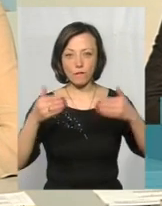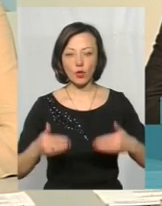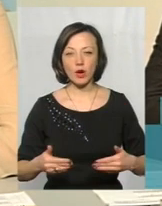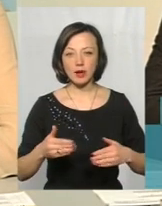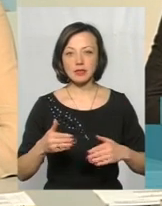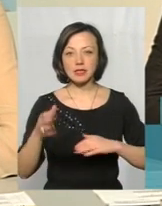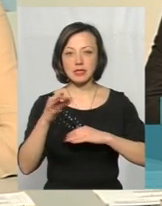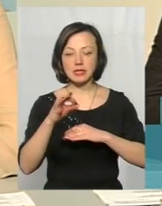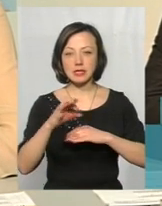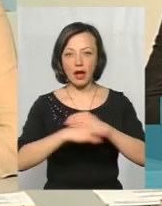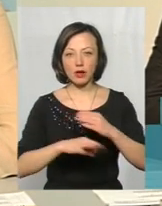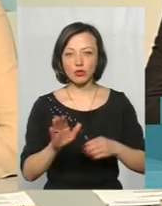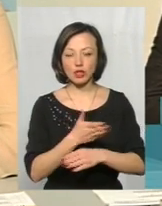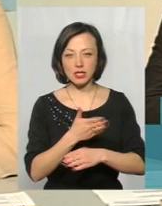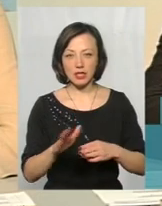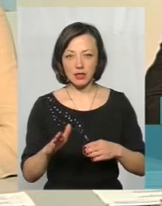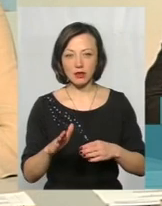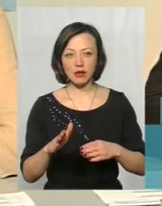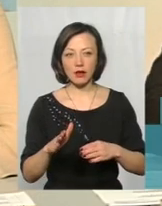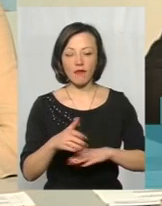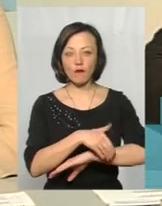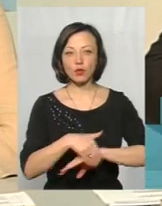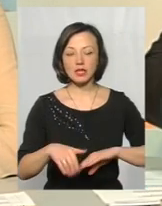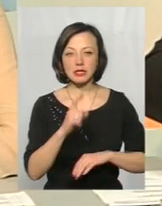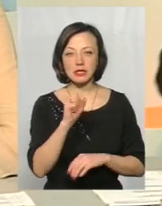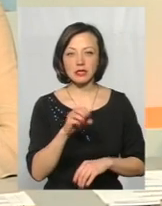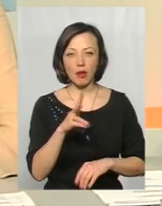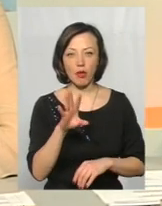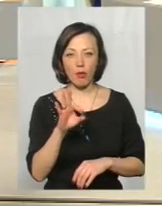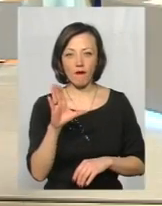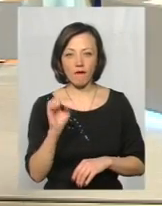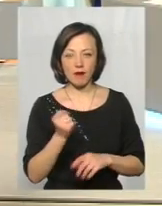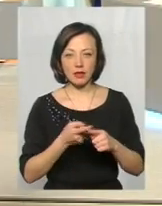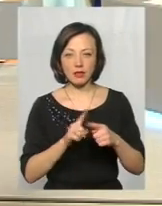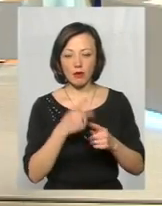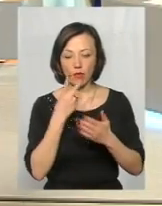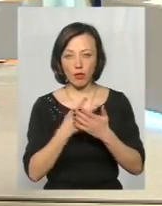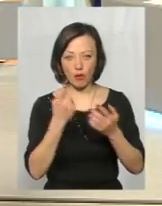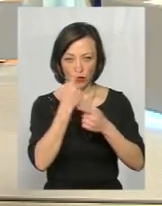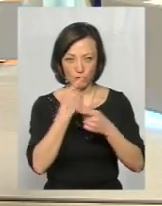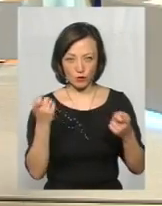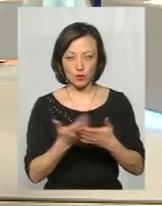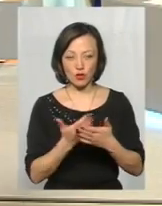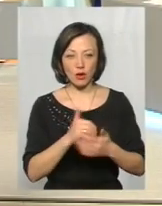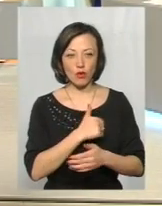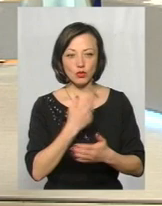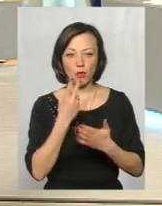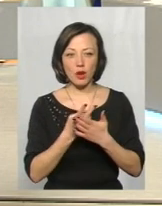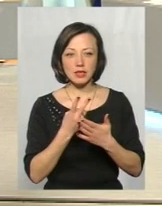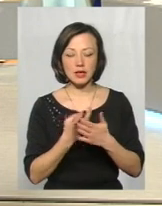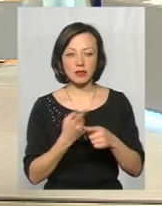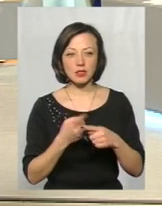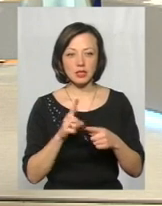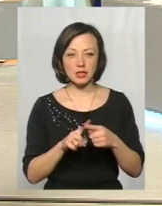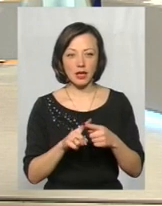вулиці Замково в місті Кам'янець-Подільському. Це в сюжеті було озвучено. Хочу показати оцей